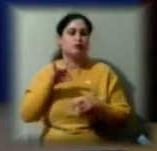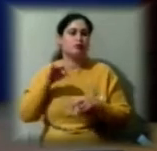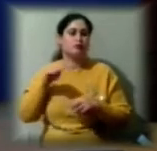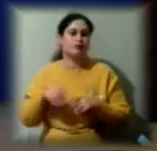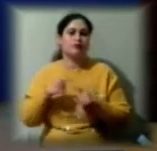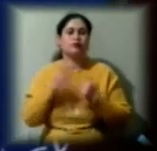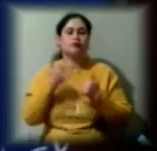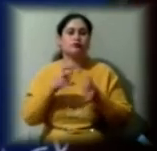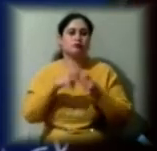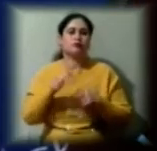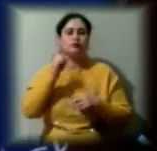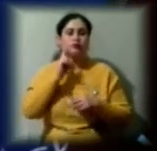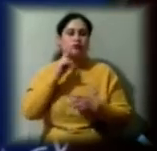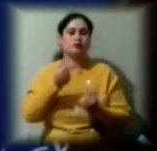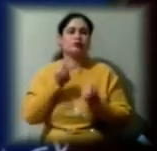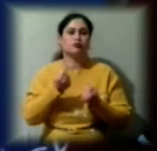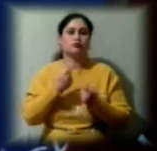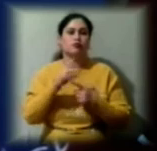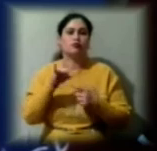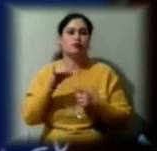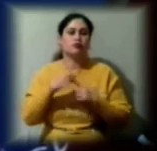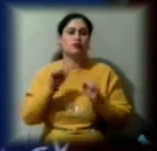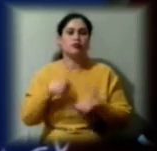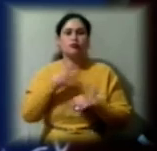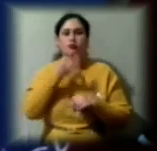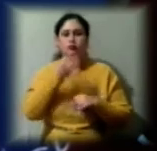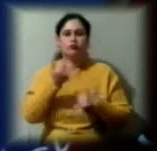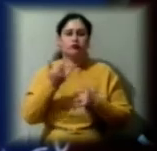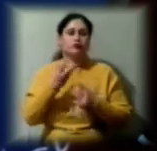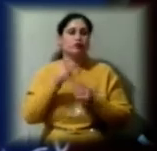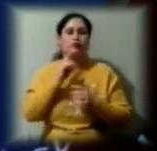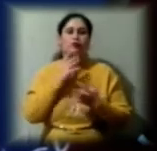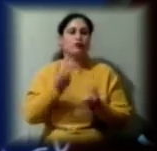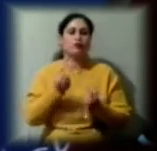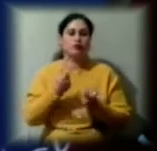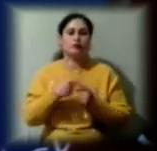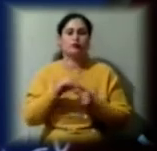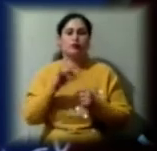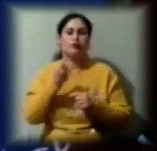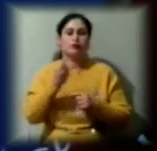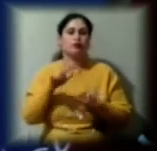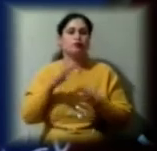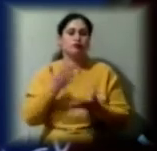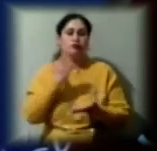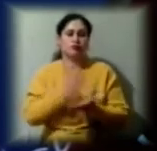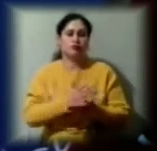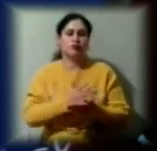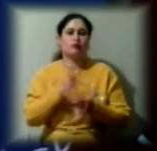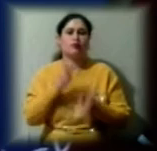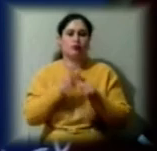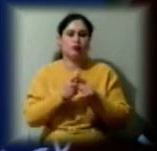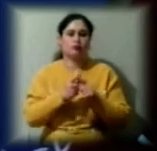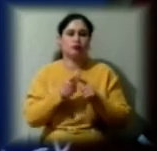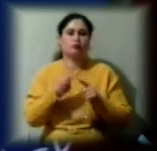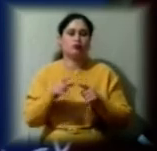ще тривають. Наразі я можу сьогодні ще не потвердити, але сказати, що один з цих випадків є позитивний. Ми ввечері